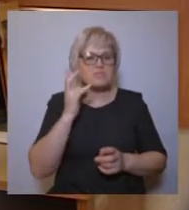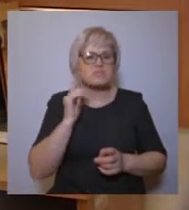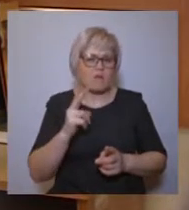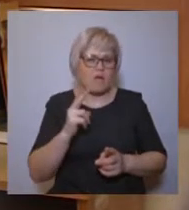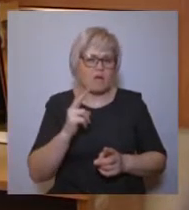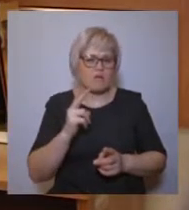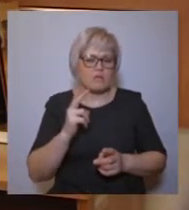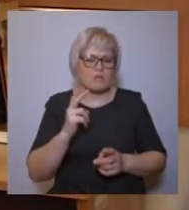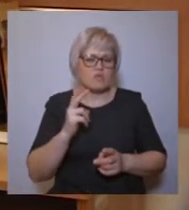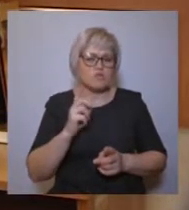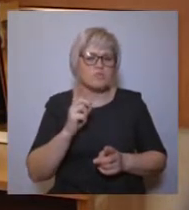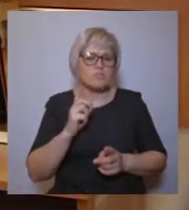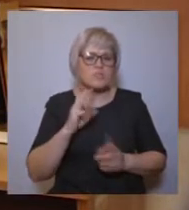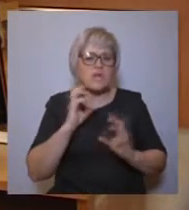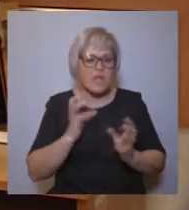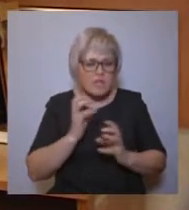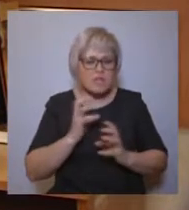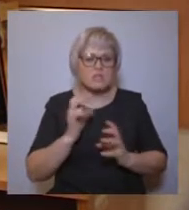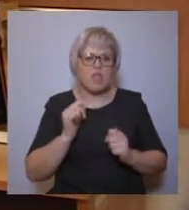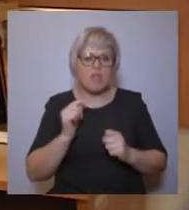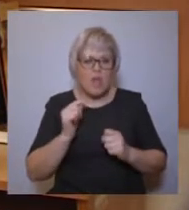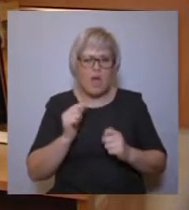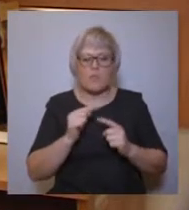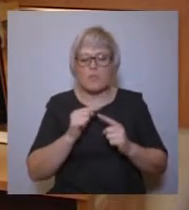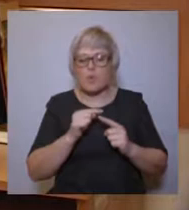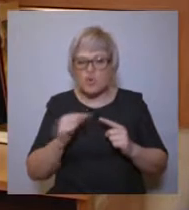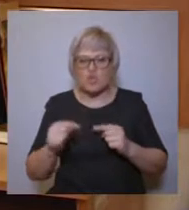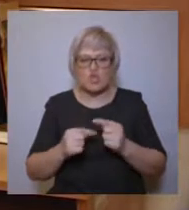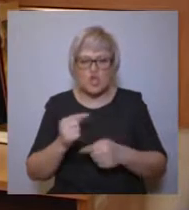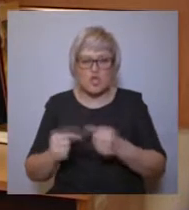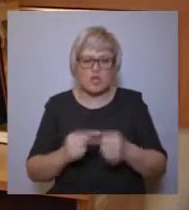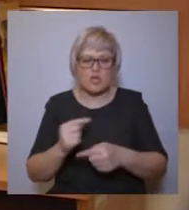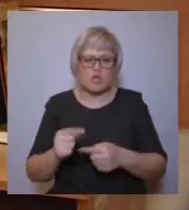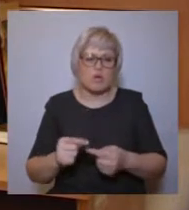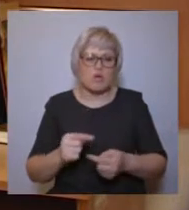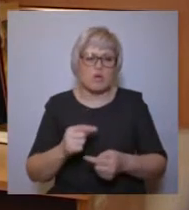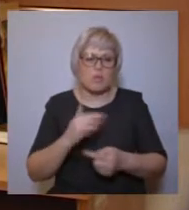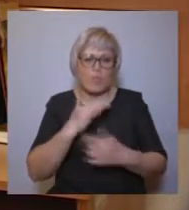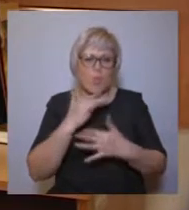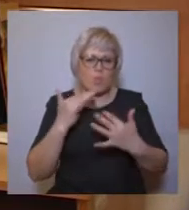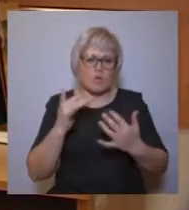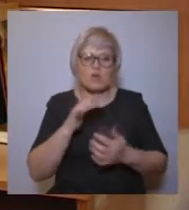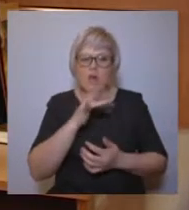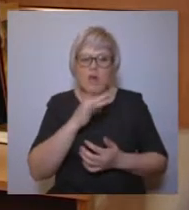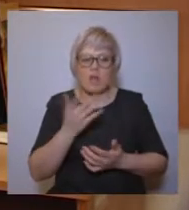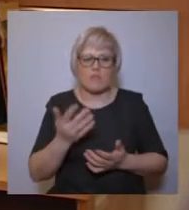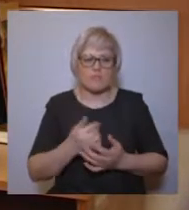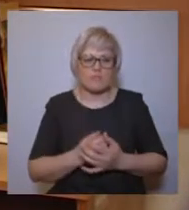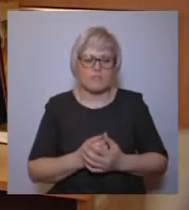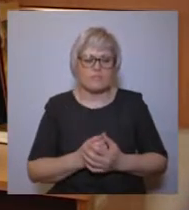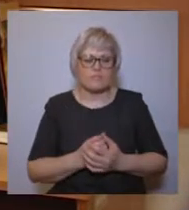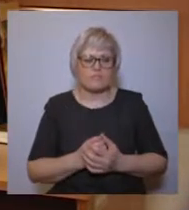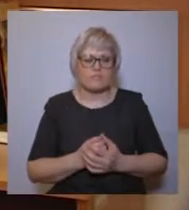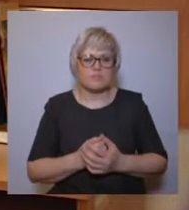что будучи Ларяки, он поставил большой деревянный крест на высоком берегу. И этот